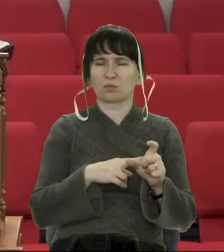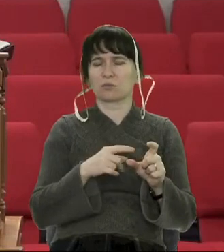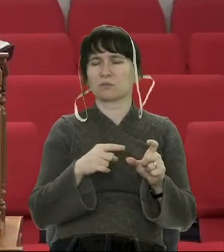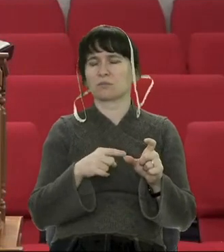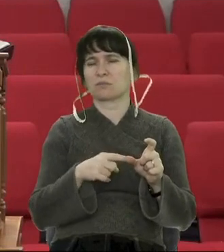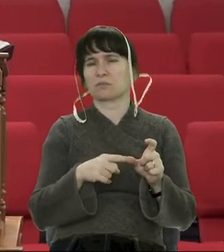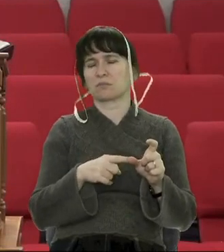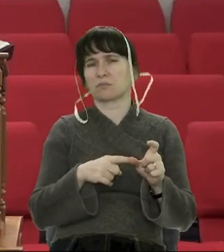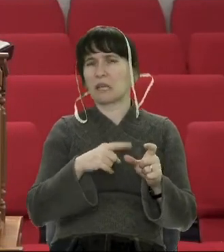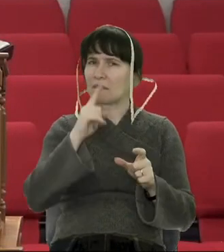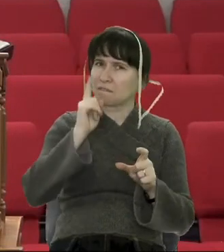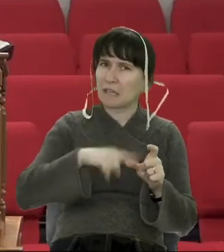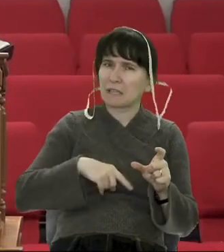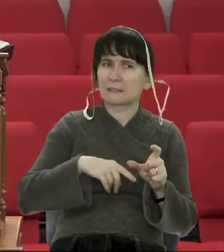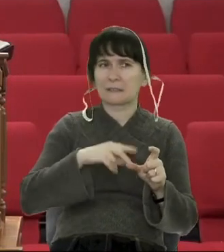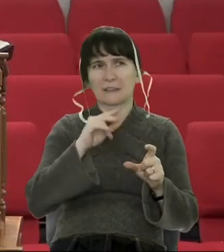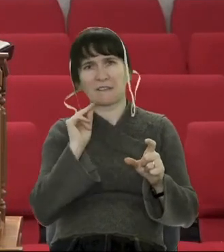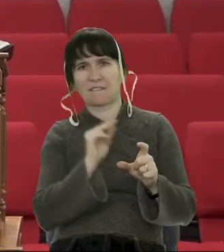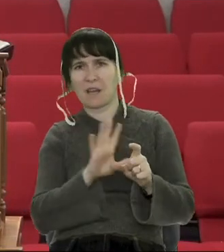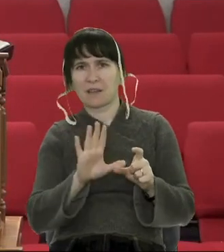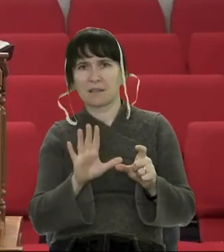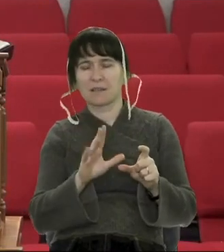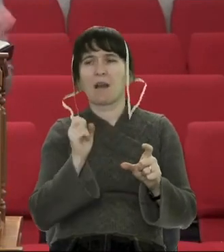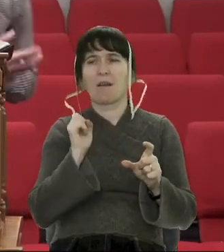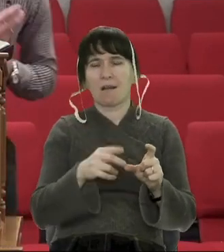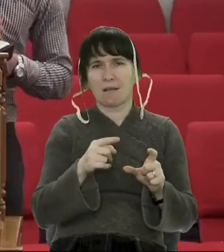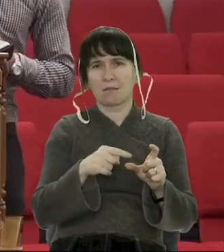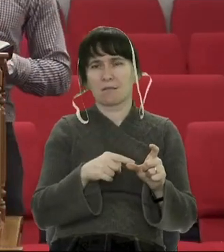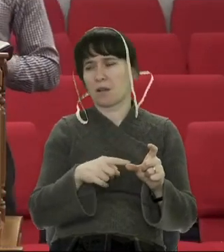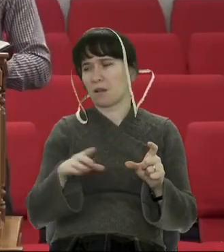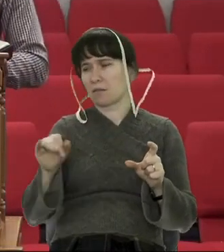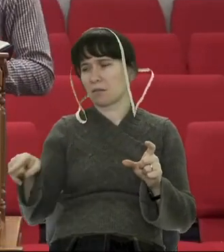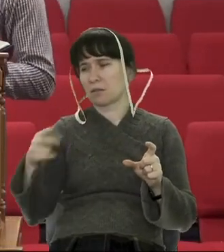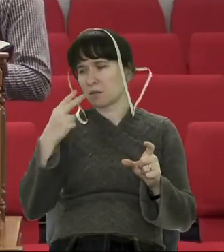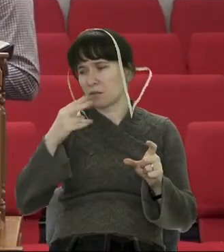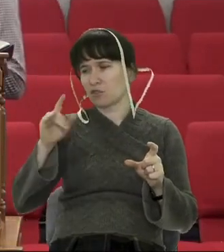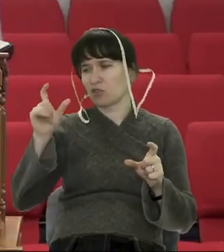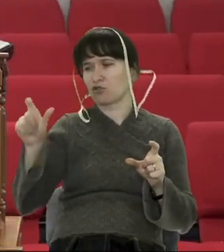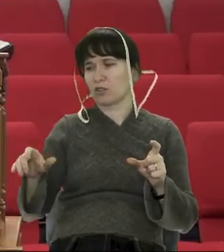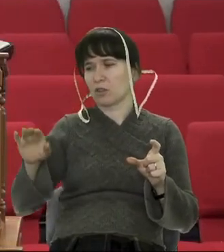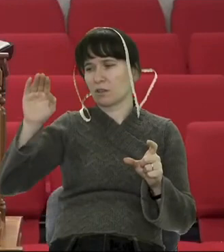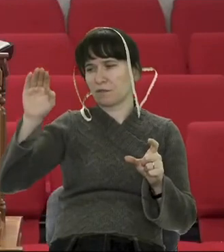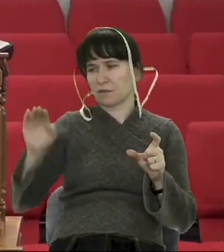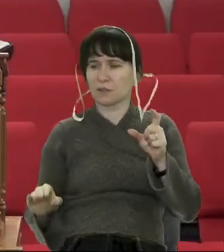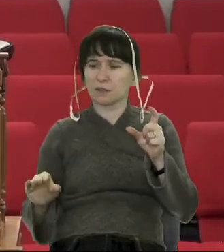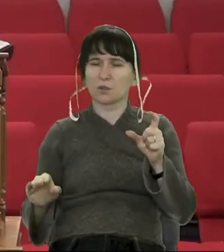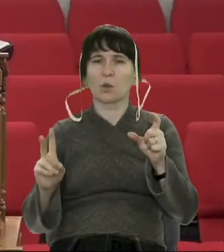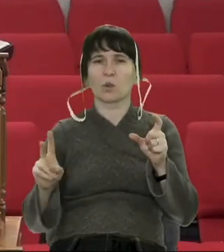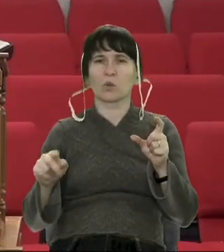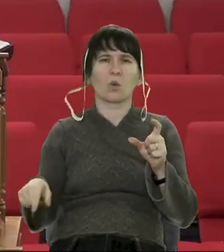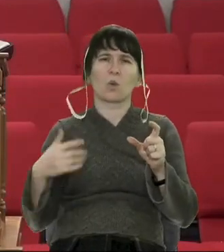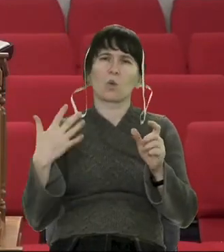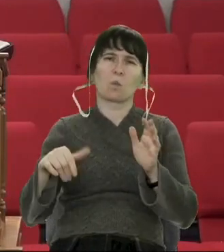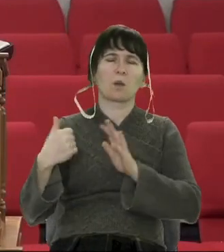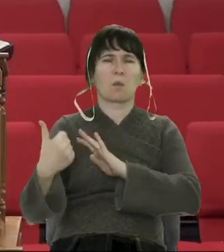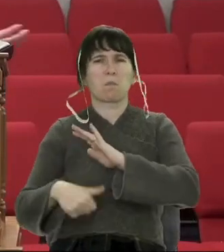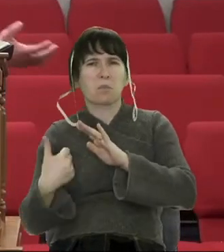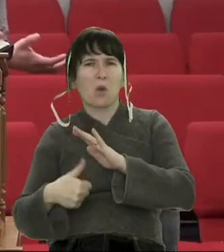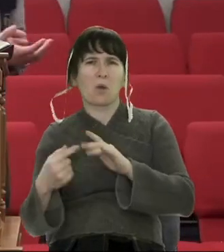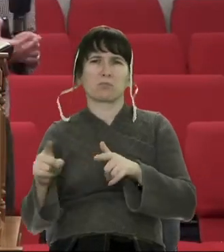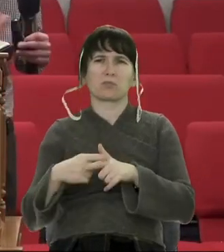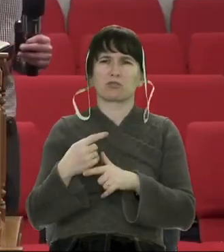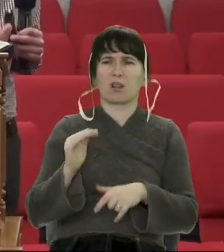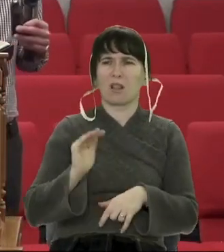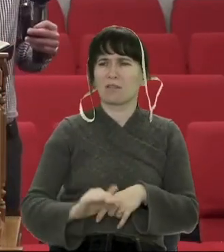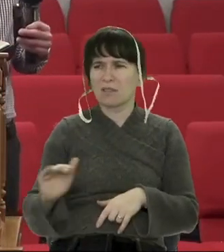людиною, будь-то з дитиною, будь-то з безхатченком, будь-то з іншою, іншою категорією людей, від